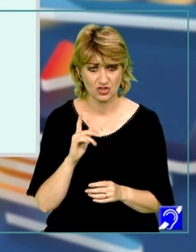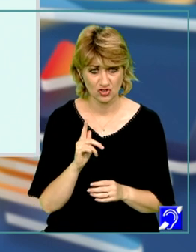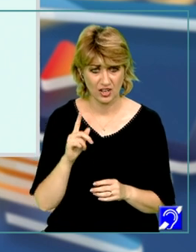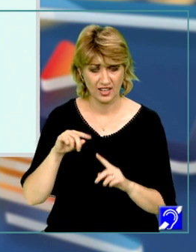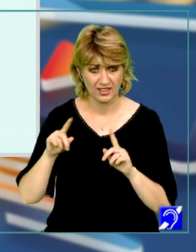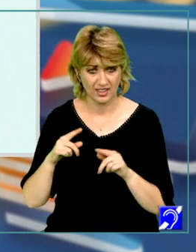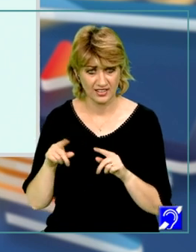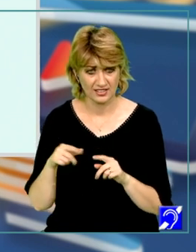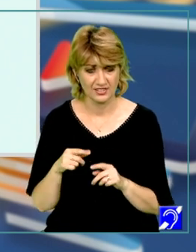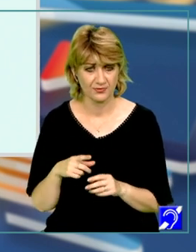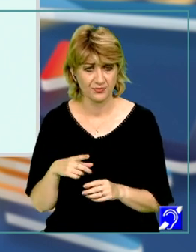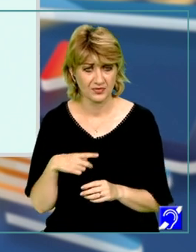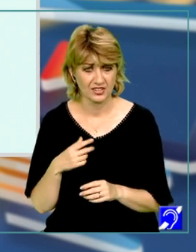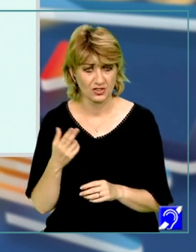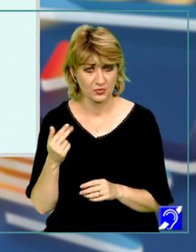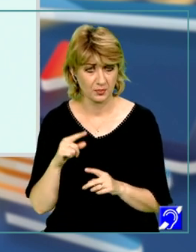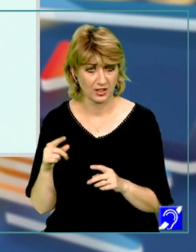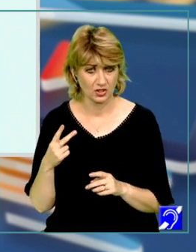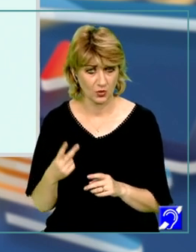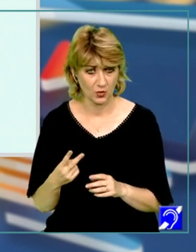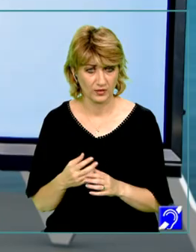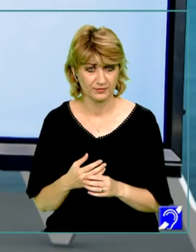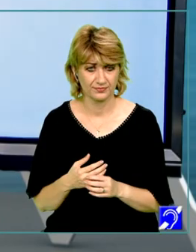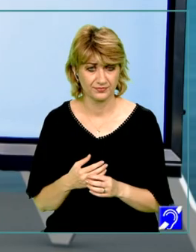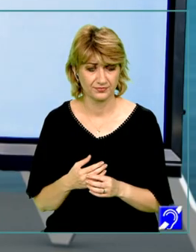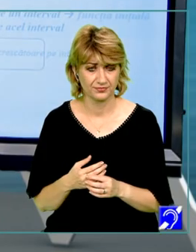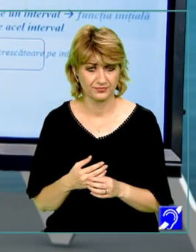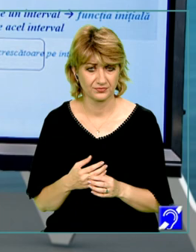x mai mic decât 15,2 pe intervalul respectiv.